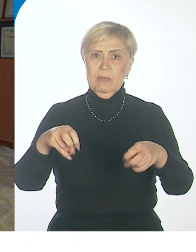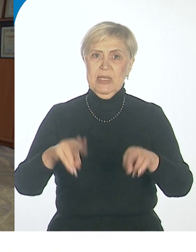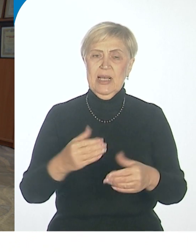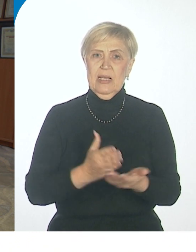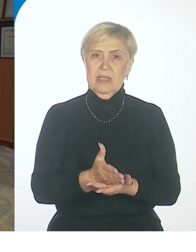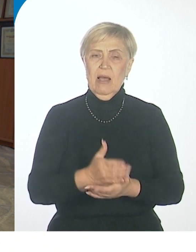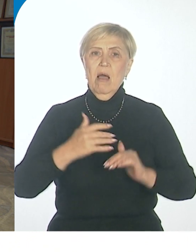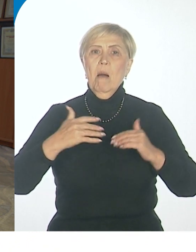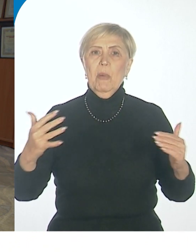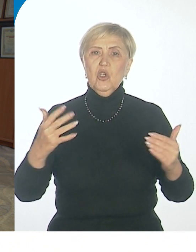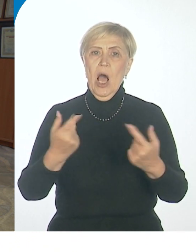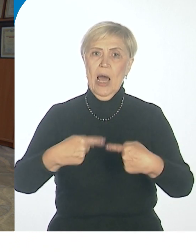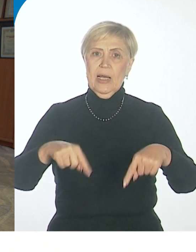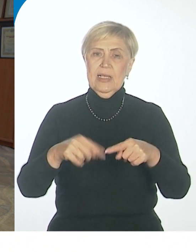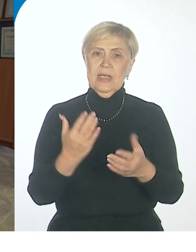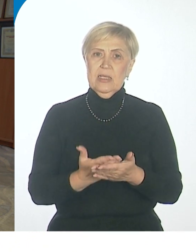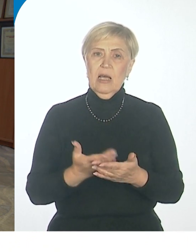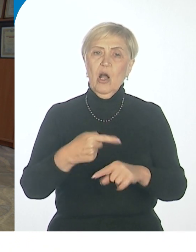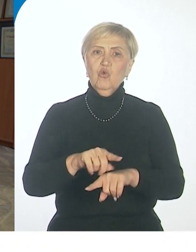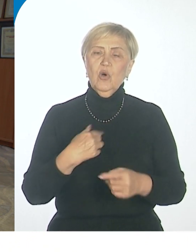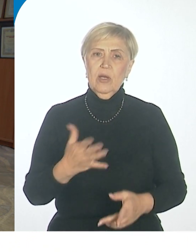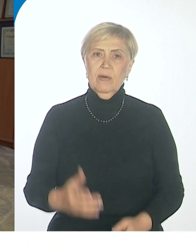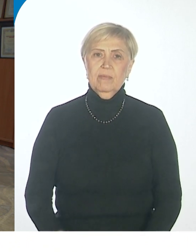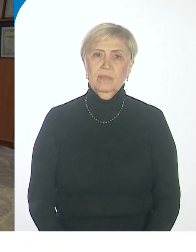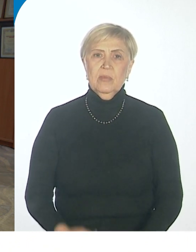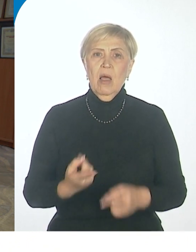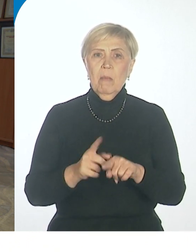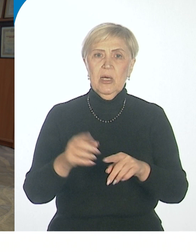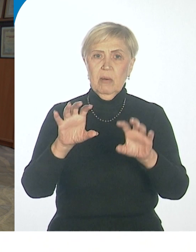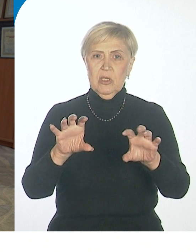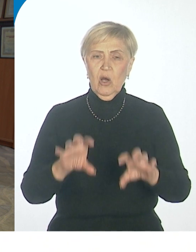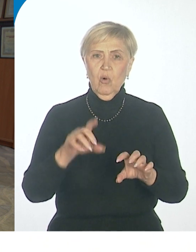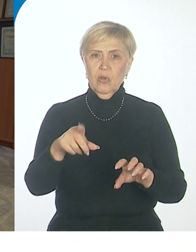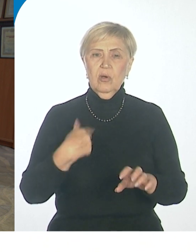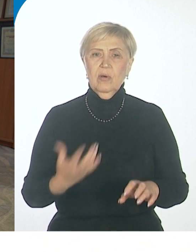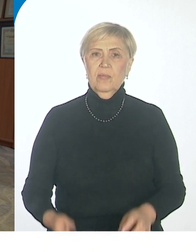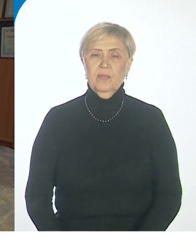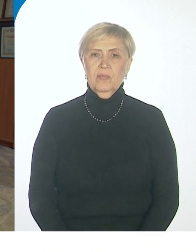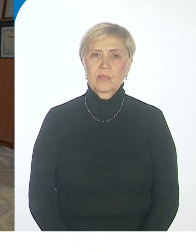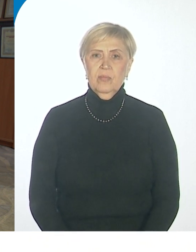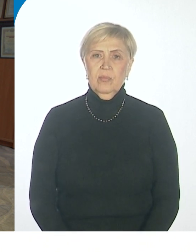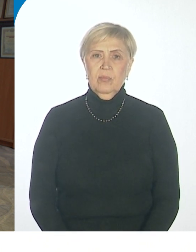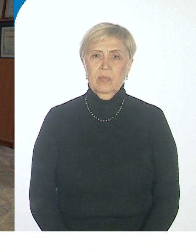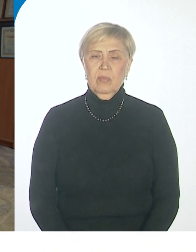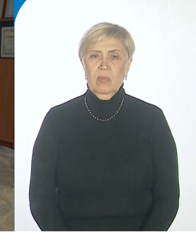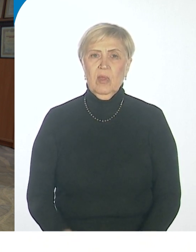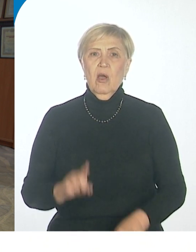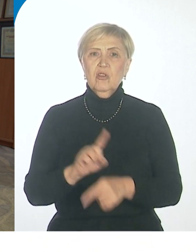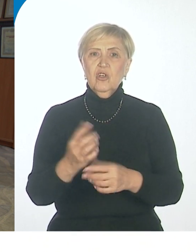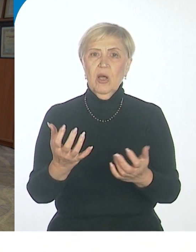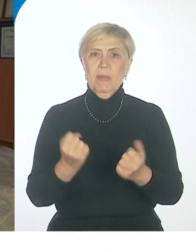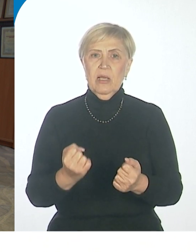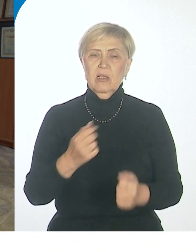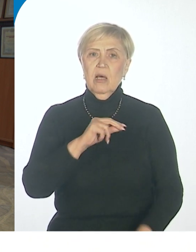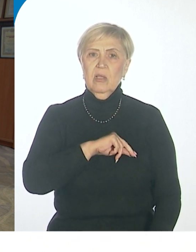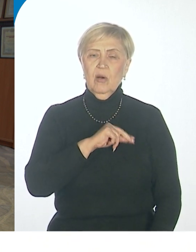большая организация, которая по этому закону, акватирование рабочих мест, должна принять на работу, ну,